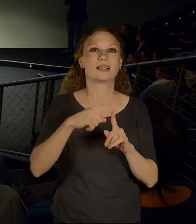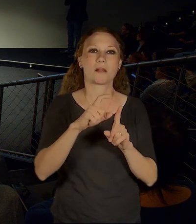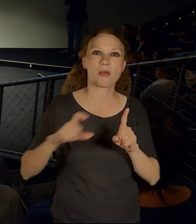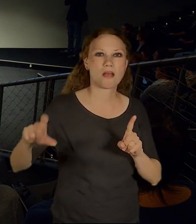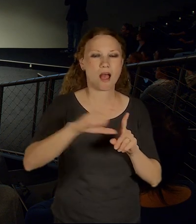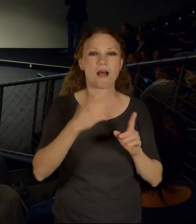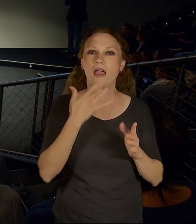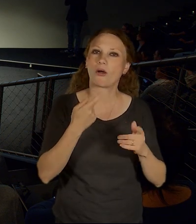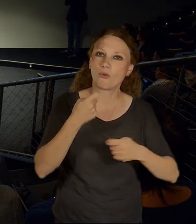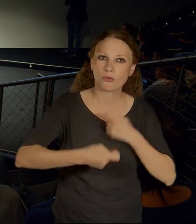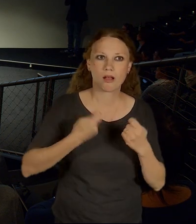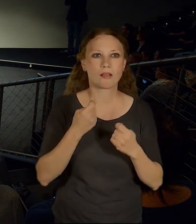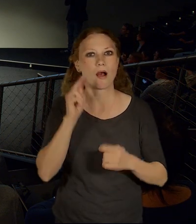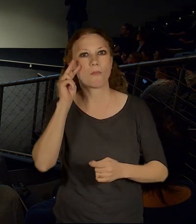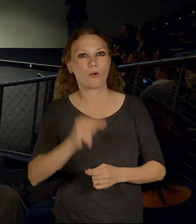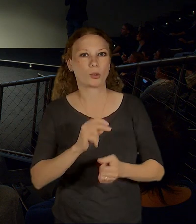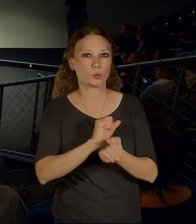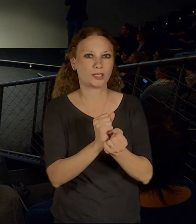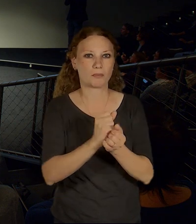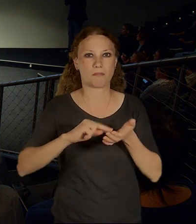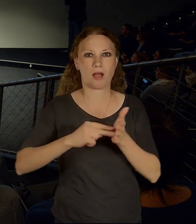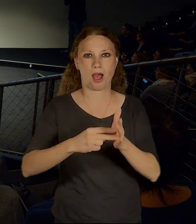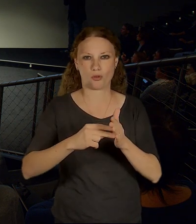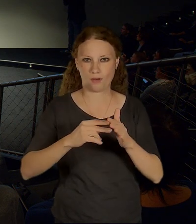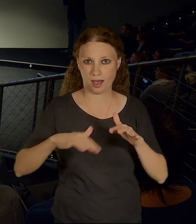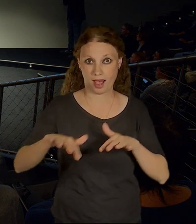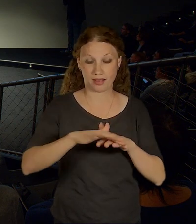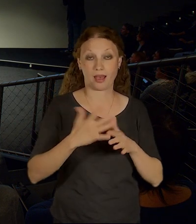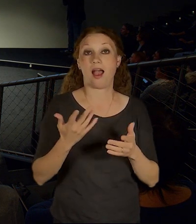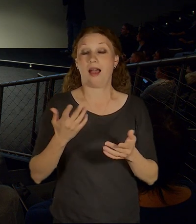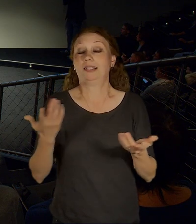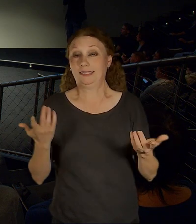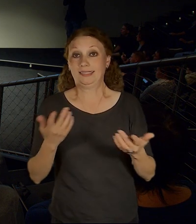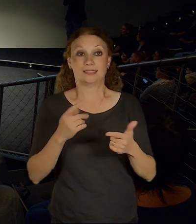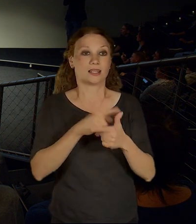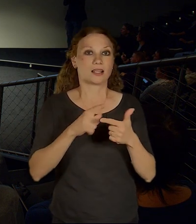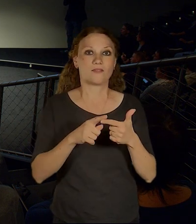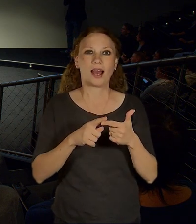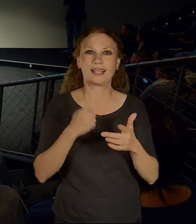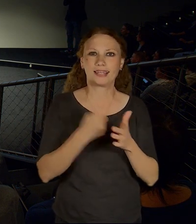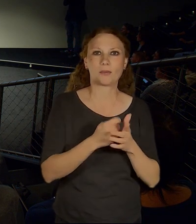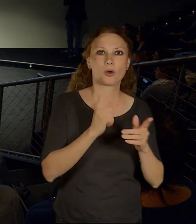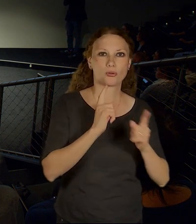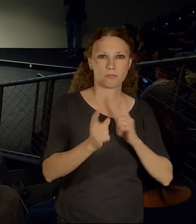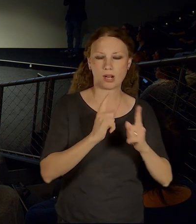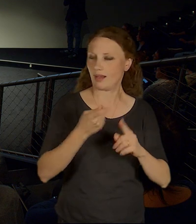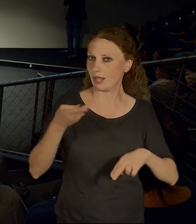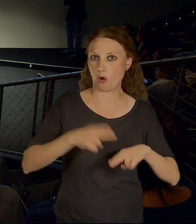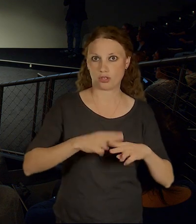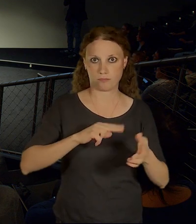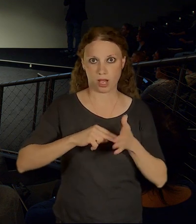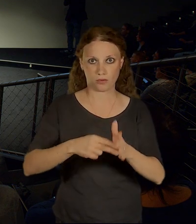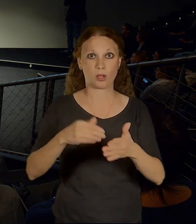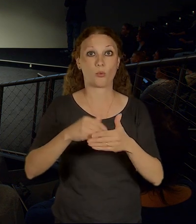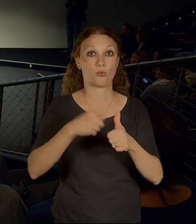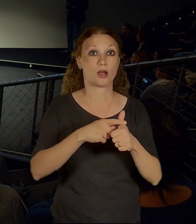plánování se nám vlastně nejhůř plánujou dva módy dopravy, ty dva nejtěžší. A to je železnice a to je metro.